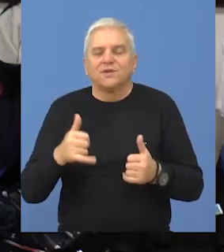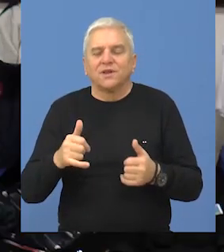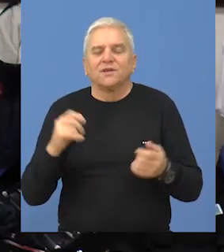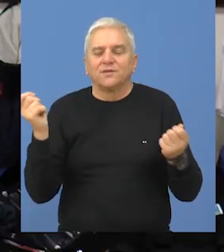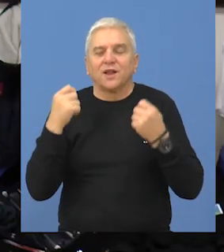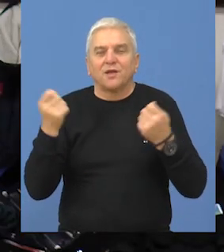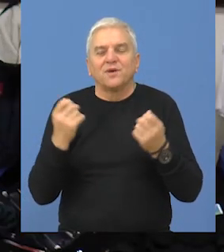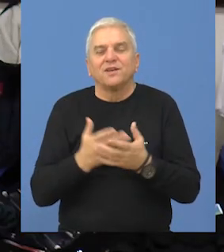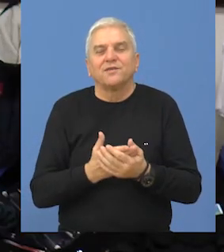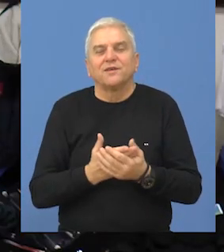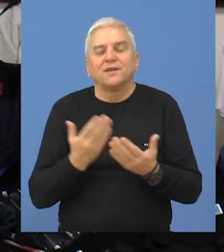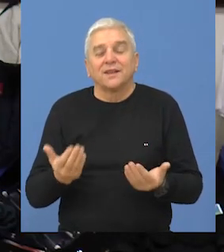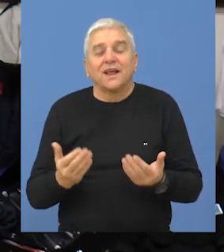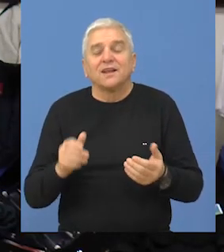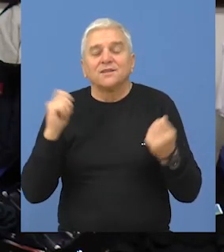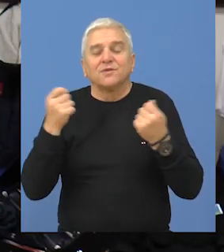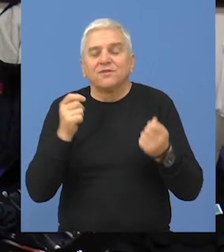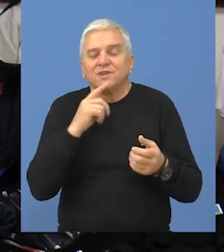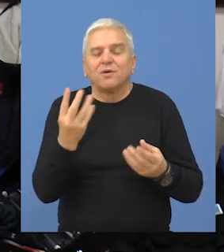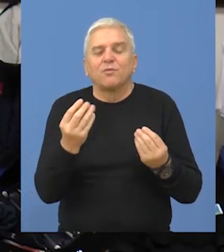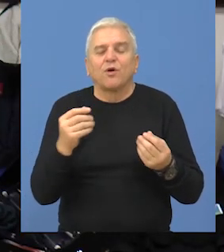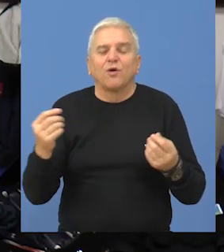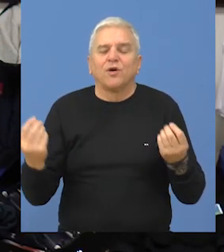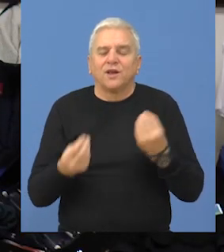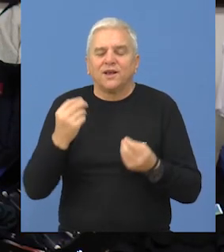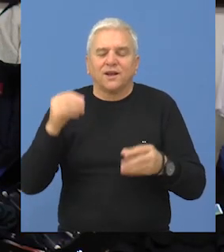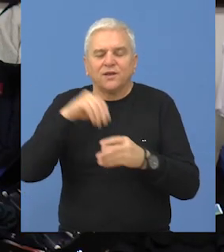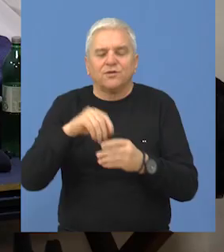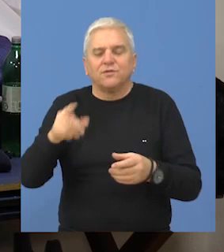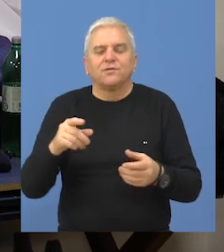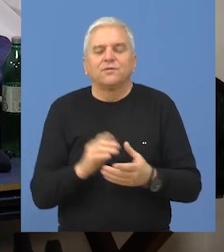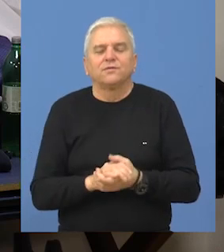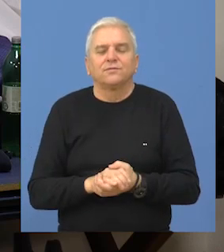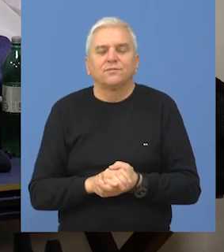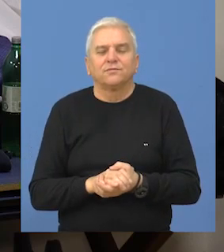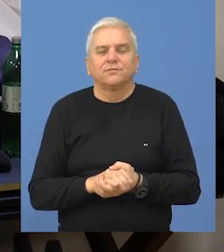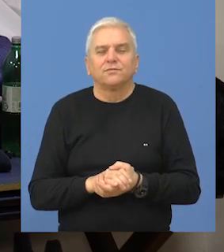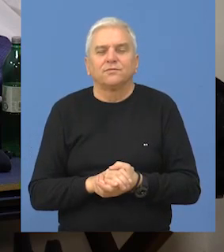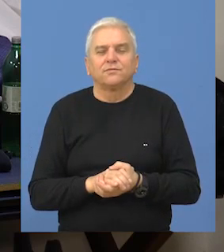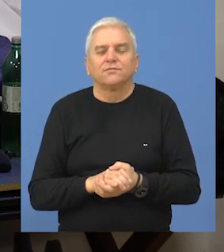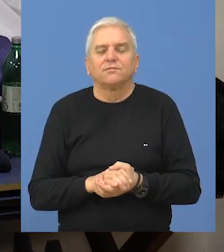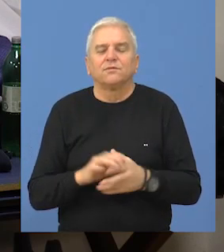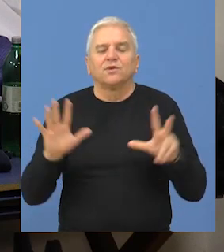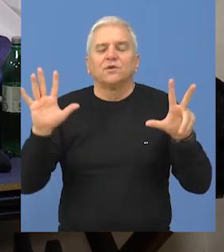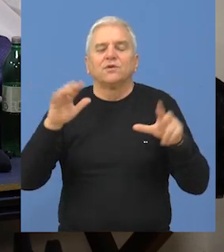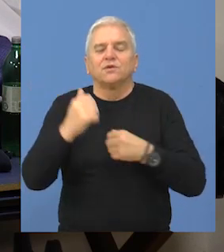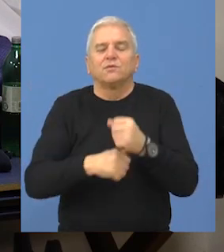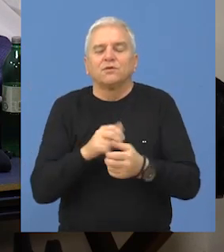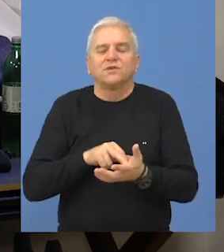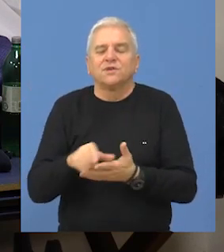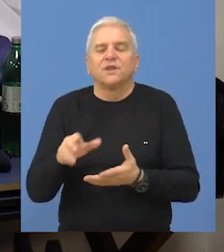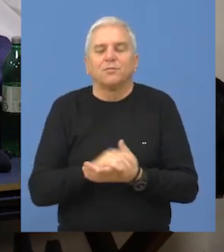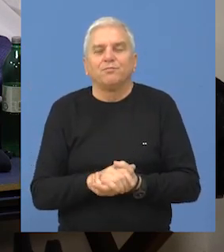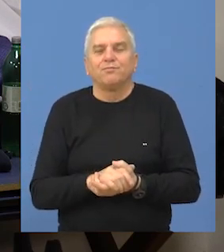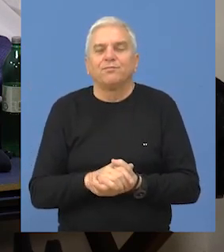Na današnjoj manifestaciji nastupam sa više koreografija. Već osam